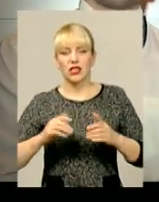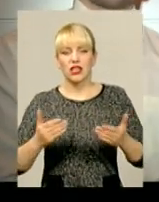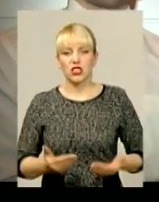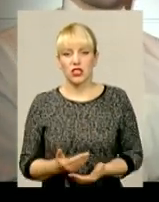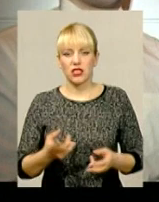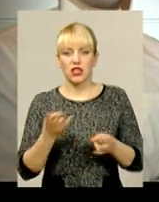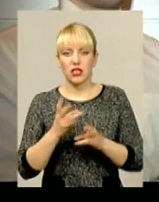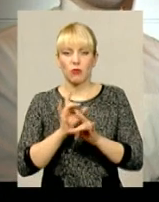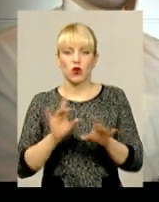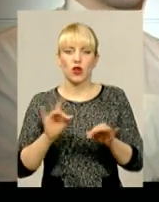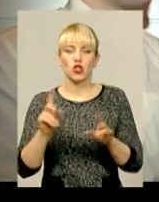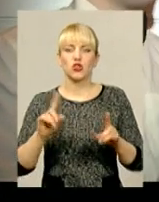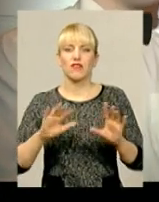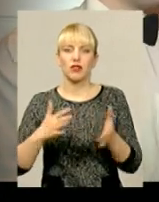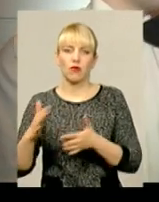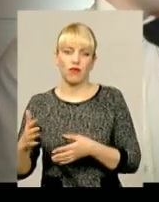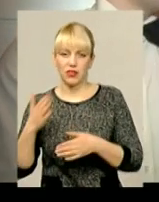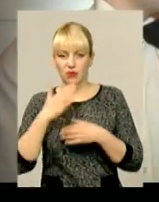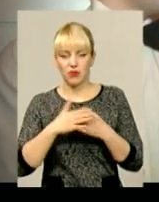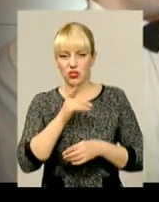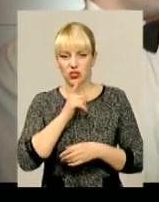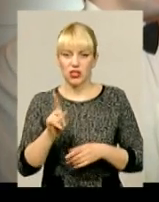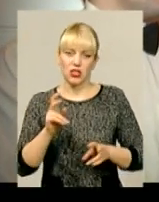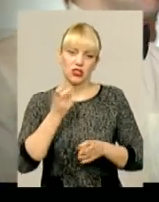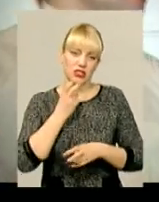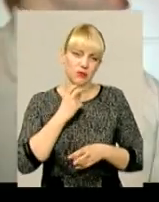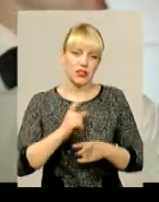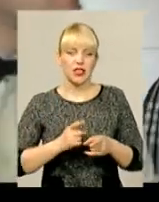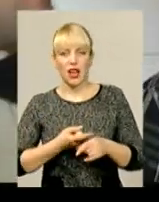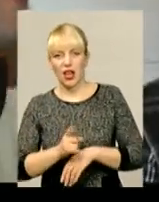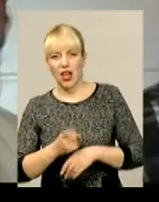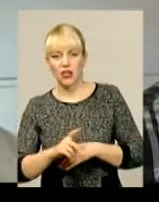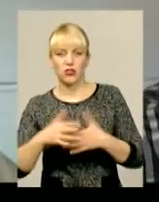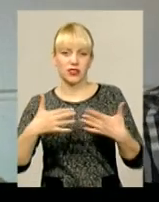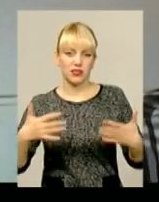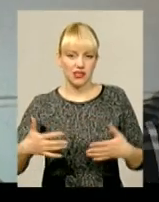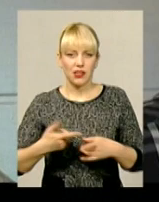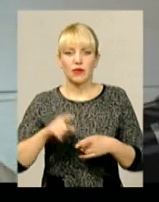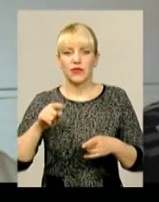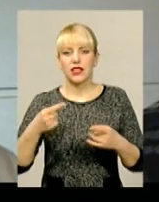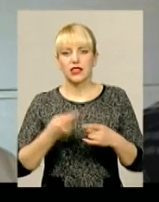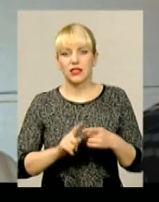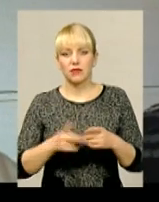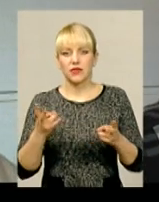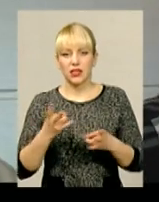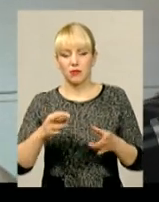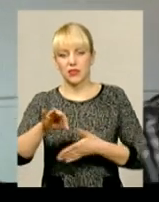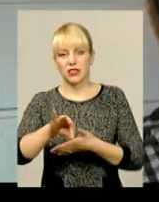відбувається в ближайший час. Щось там смішне, якийсь казус вийшов, і цим треба зразу